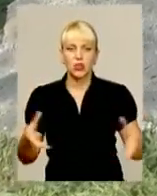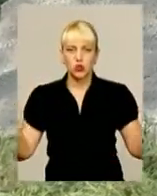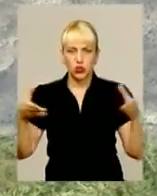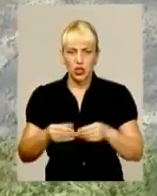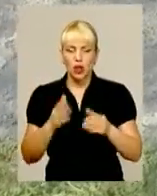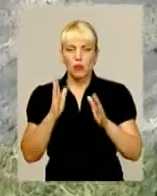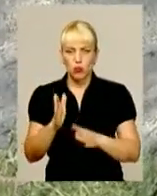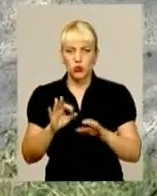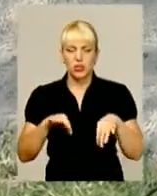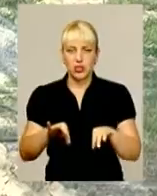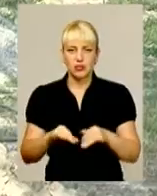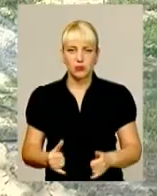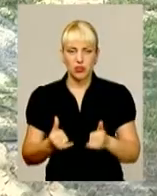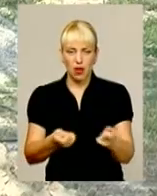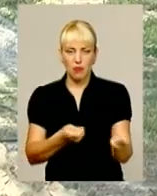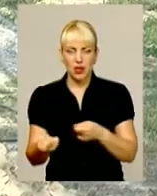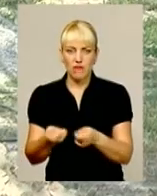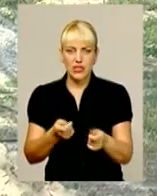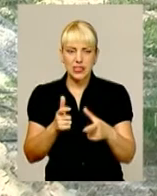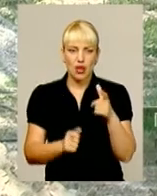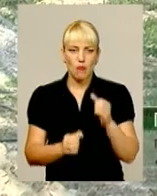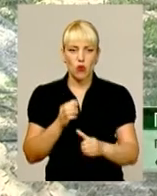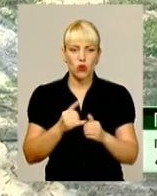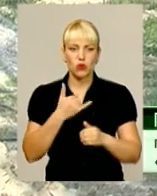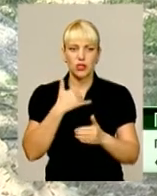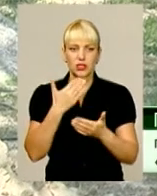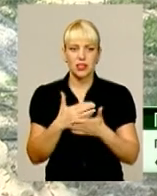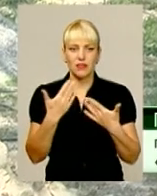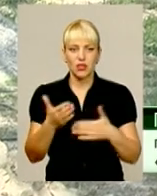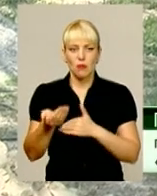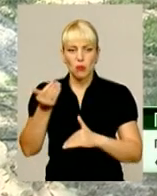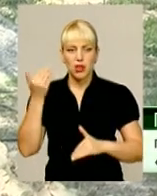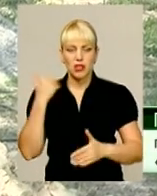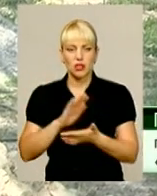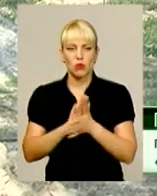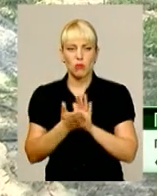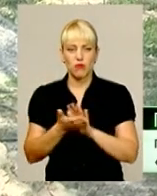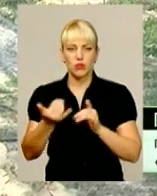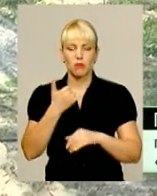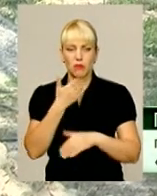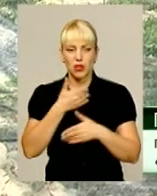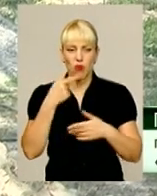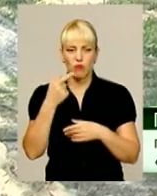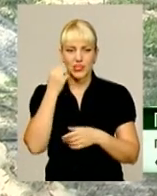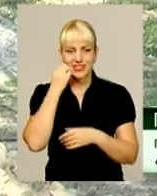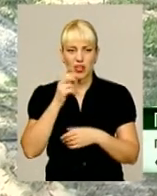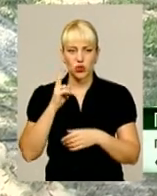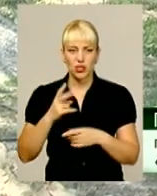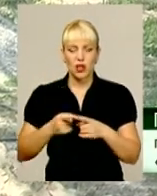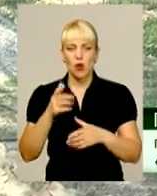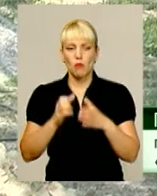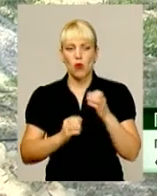транспорт для перевезення молока. У нас є попередня вже домовленість, ми говорили з Старокостянтинівським